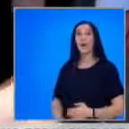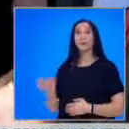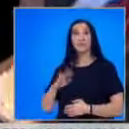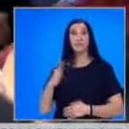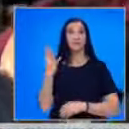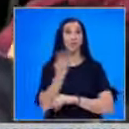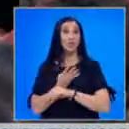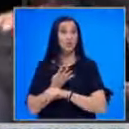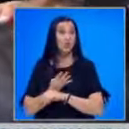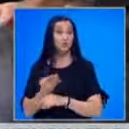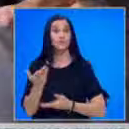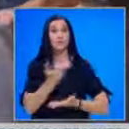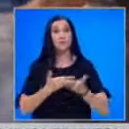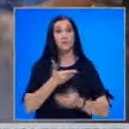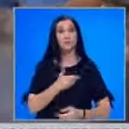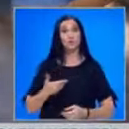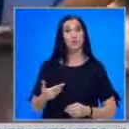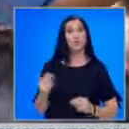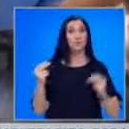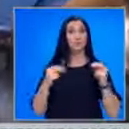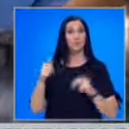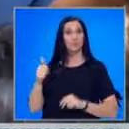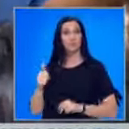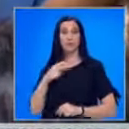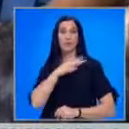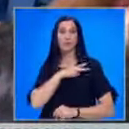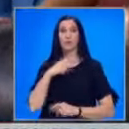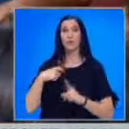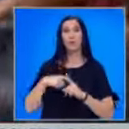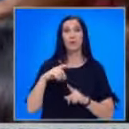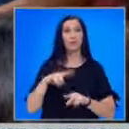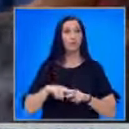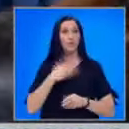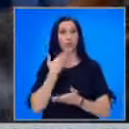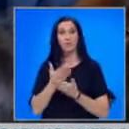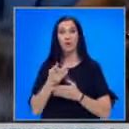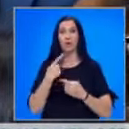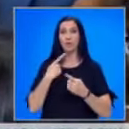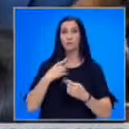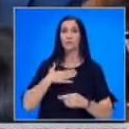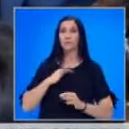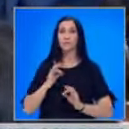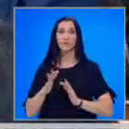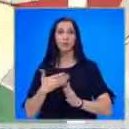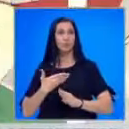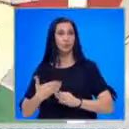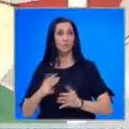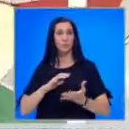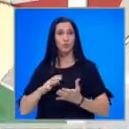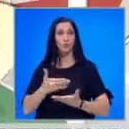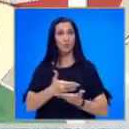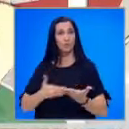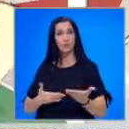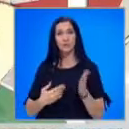4-часовото заседание на Националния съвет на БСП, лидера Корнелия Нинова обяви, разговорите с има такъв народ продължават. Политическата декларация,